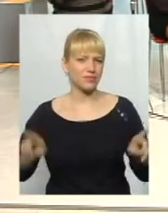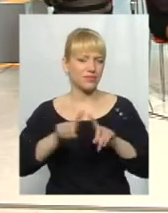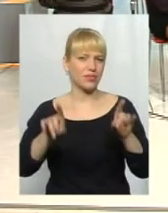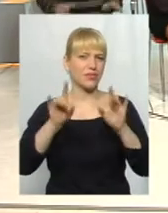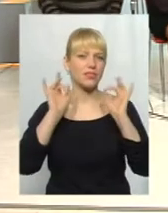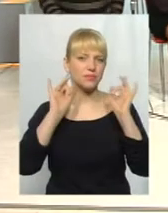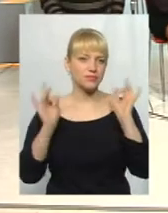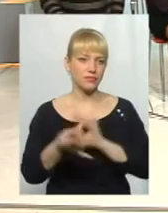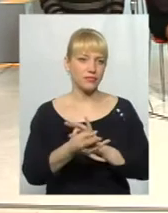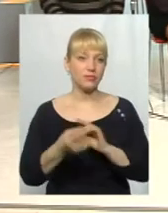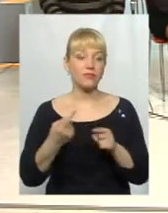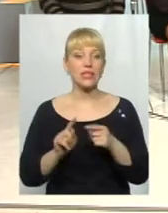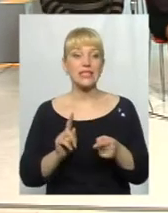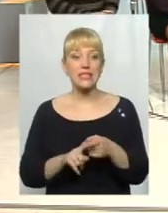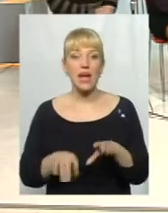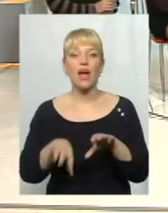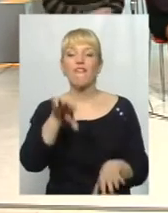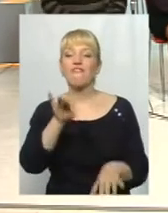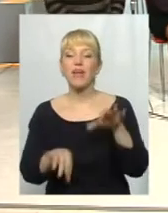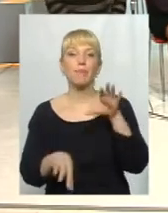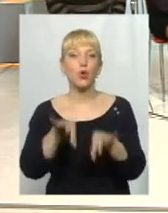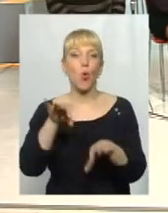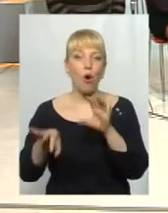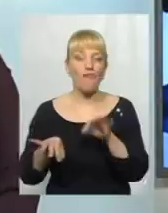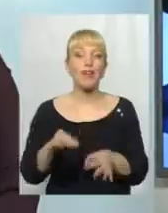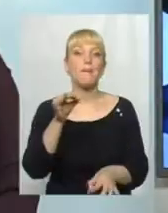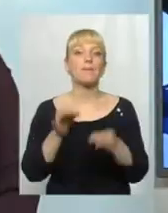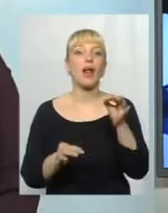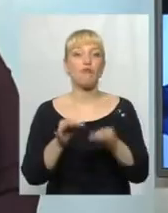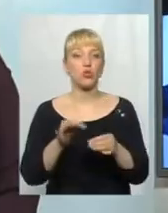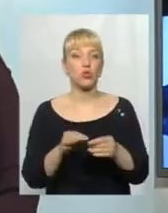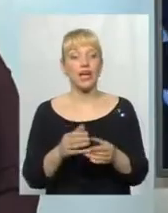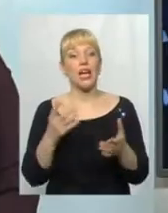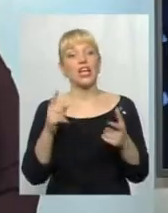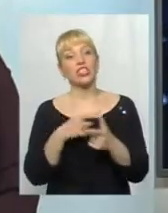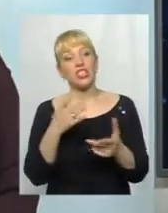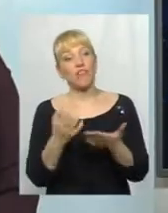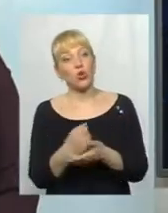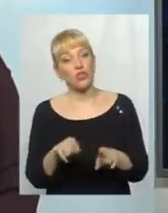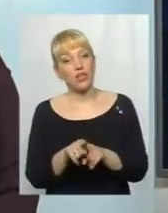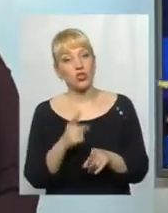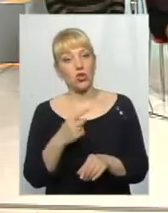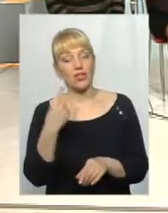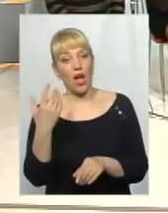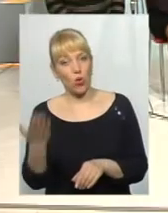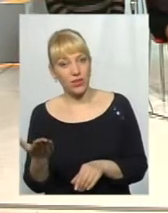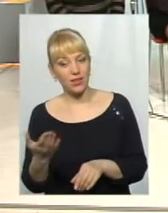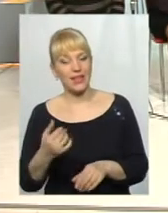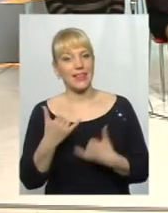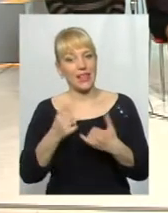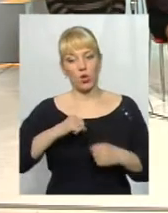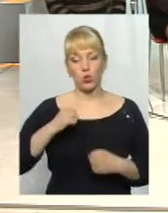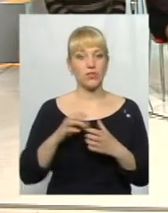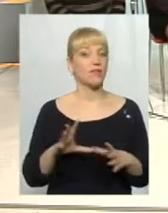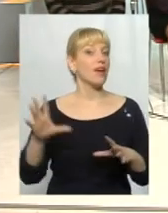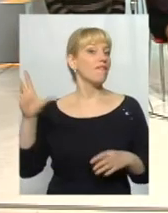виходить так, що для одних, для друзів все,